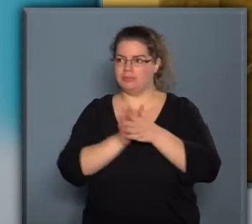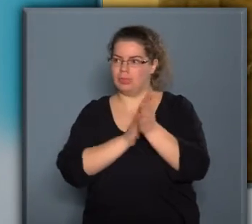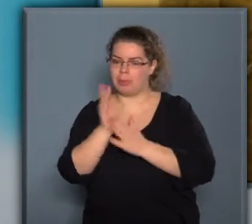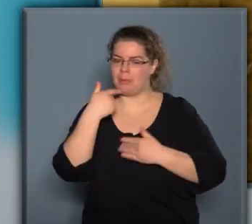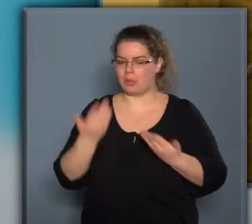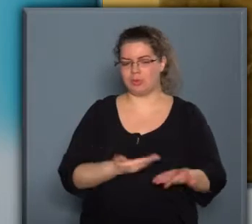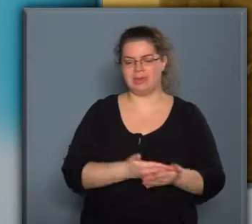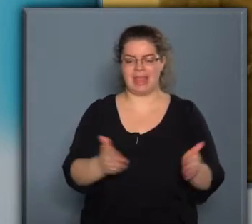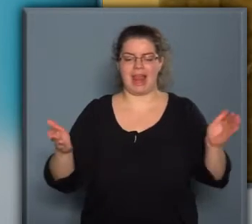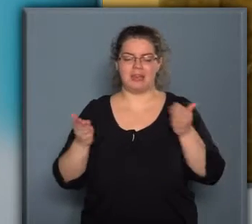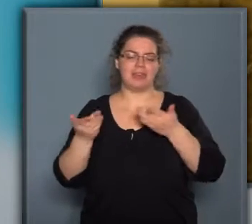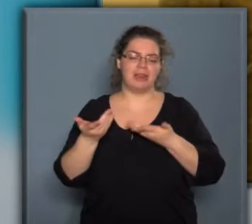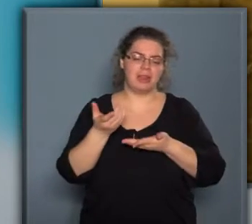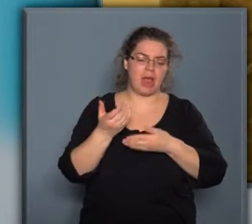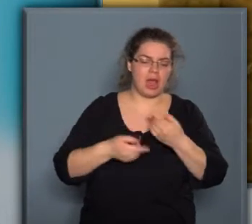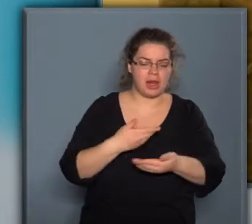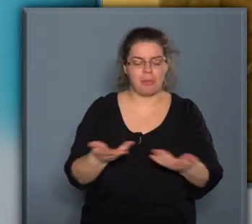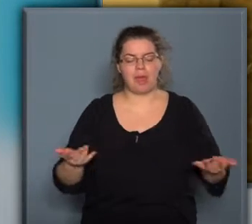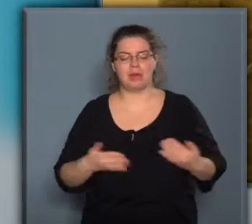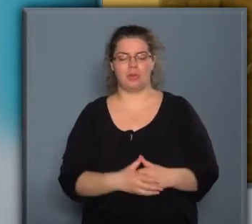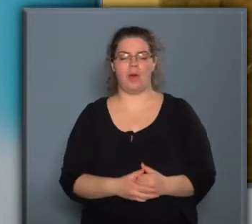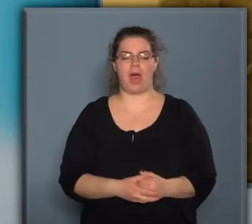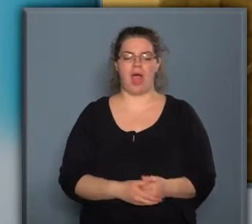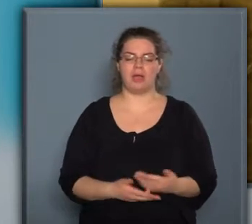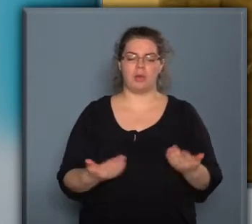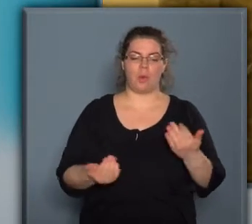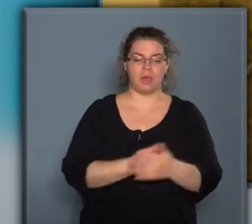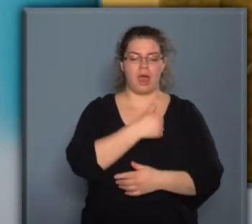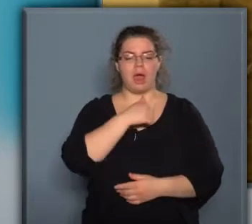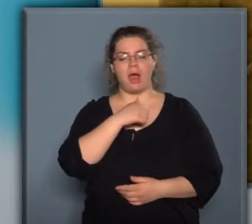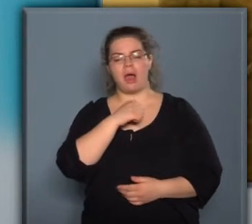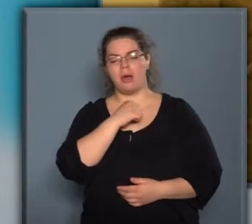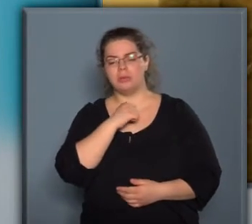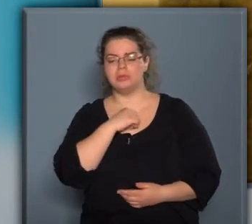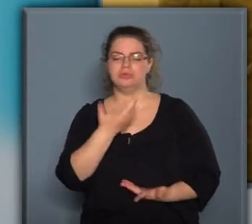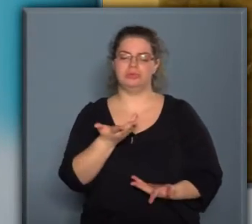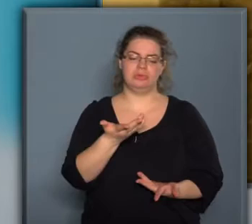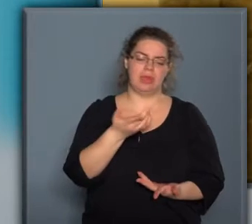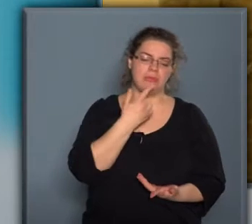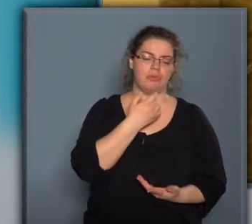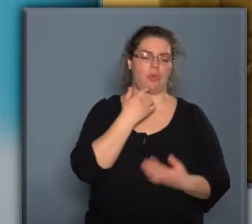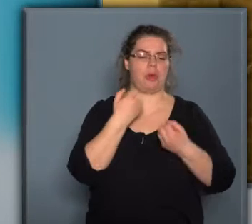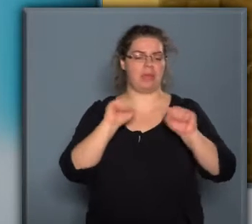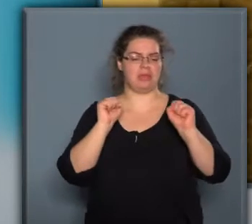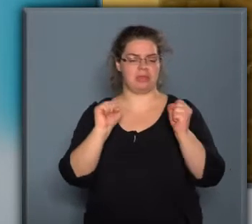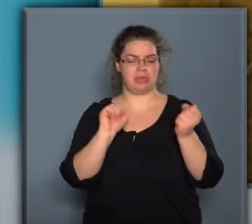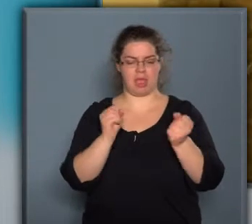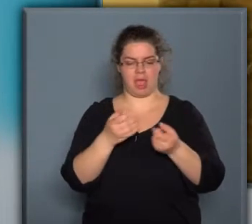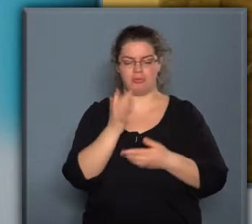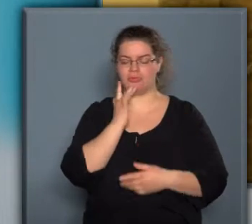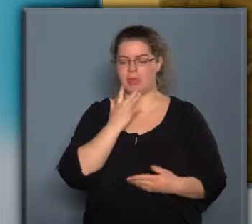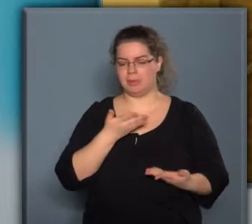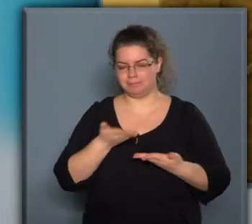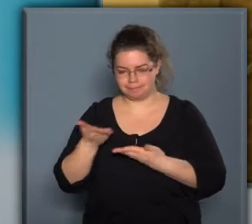repertoár, hagyományosabb sütik, és újabb gluténmentes, cukormentes sütik. Sokkal nagyobb szeletétől eljük fel a